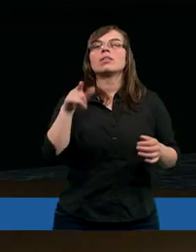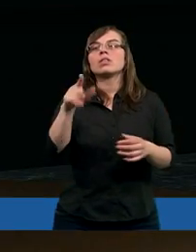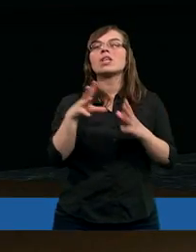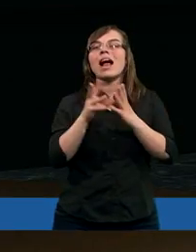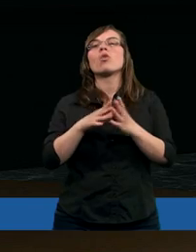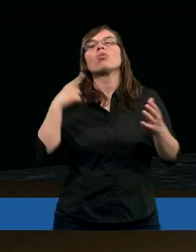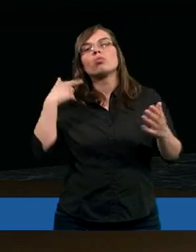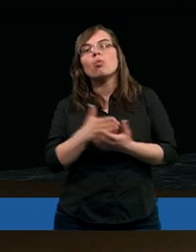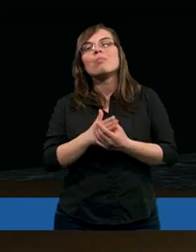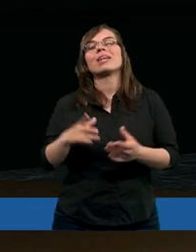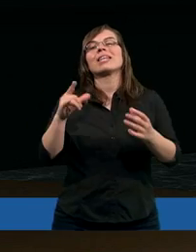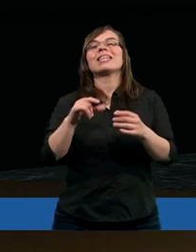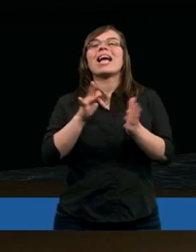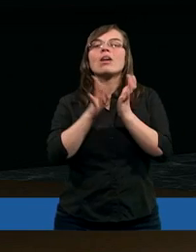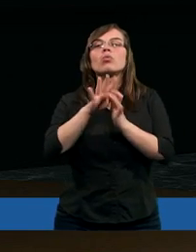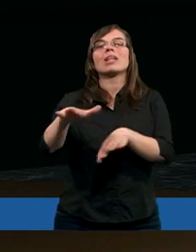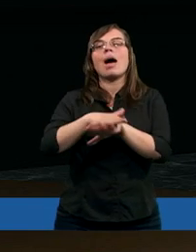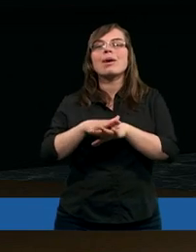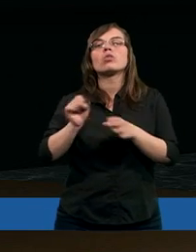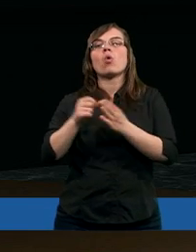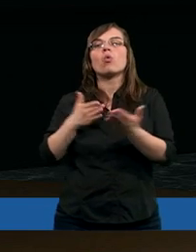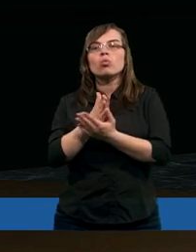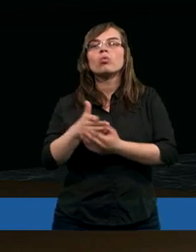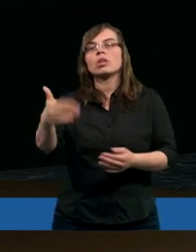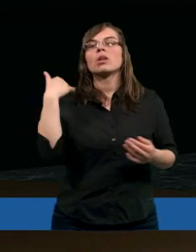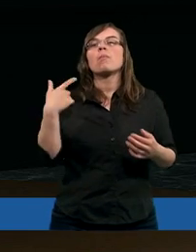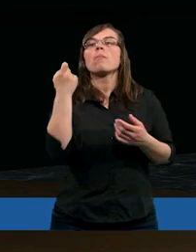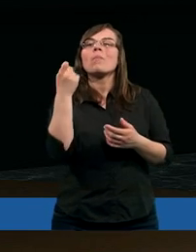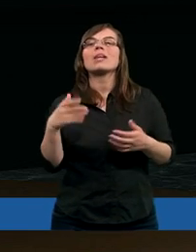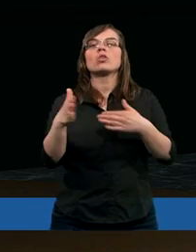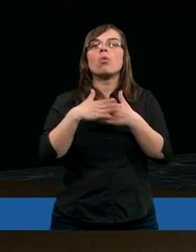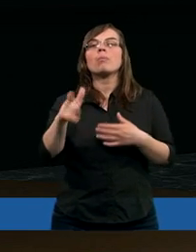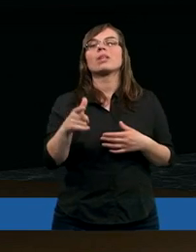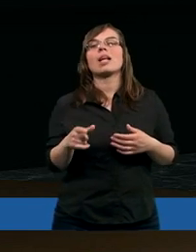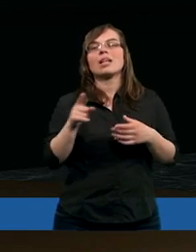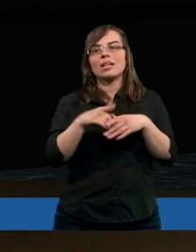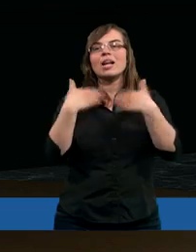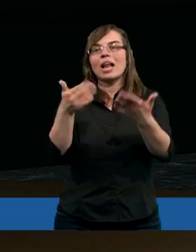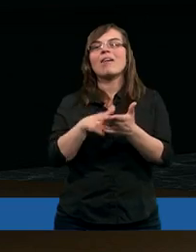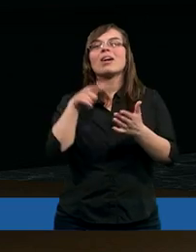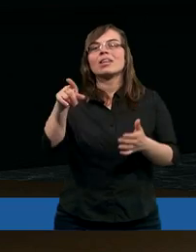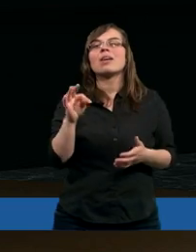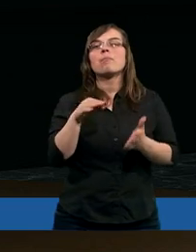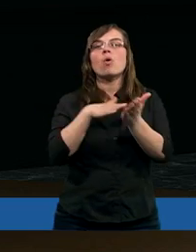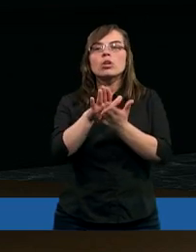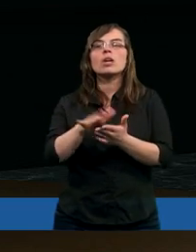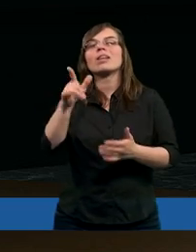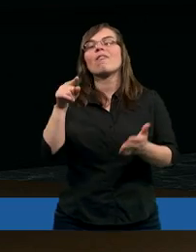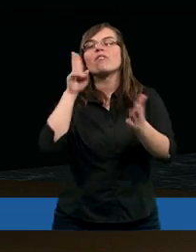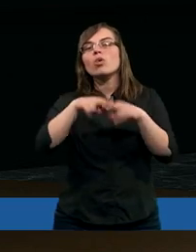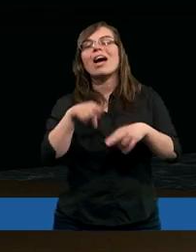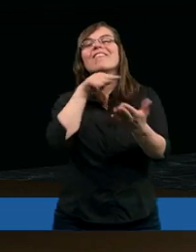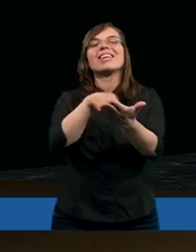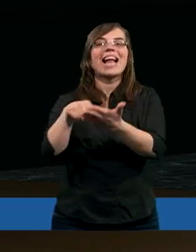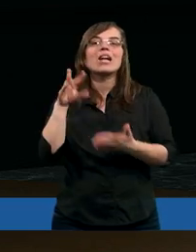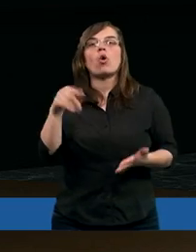Więc początek służby Jezusa i takie namaszczenie Go do tej służby to był moment chrztu Jezusa. To jest ten początek, kiedy On został właśnie